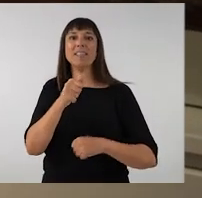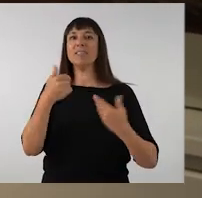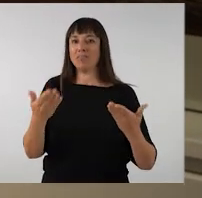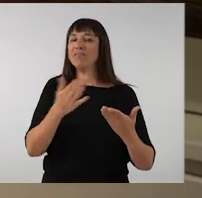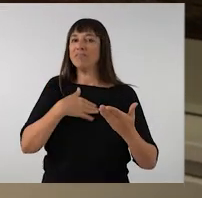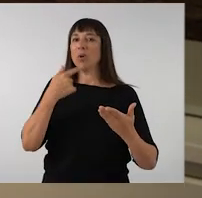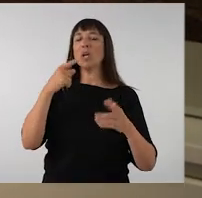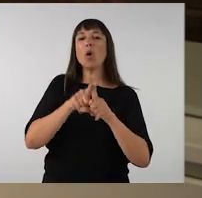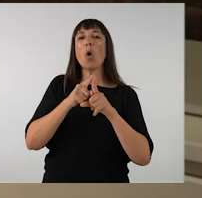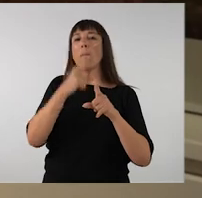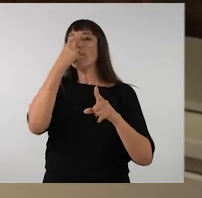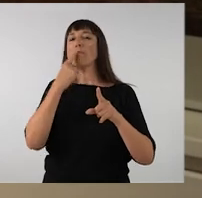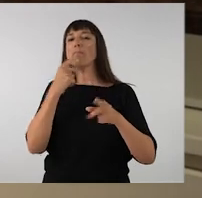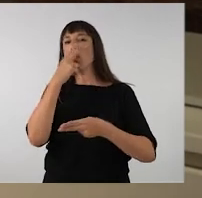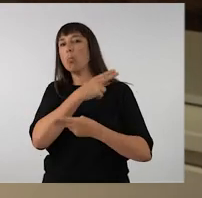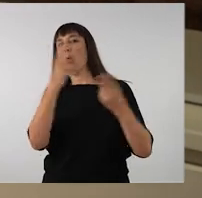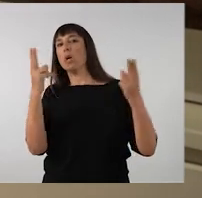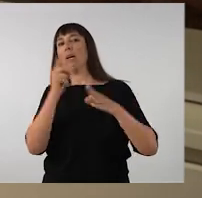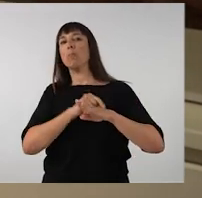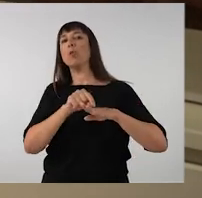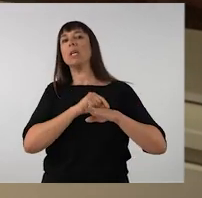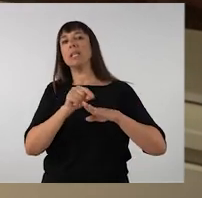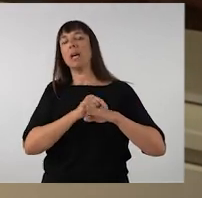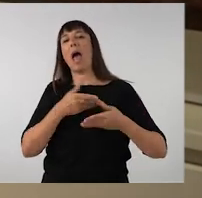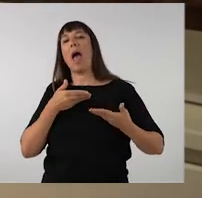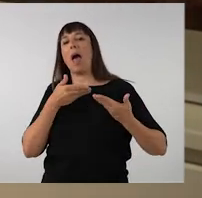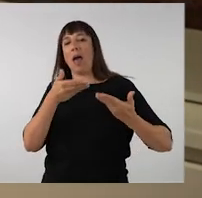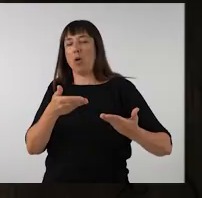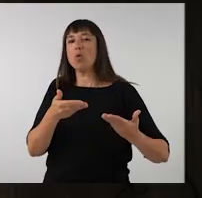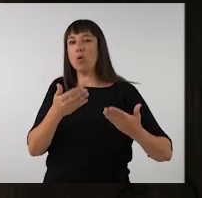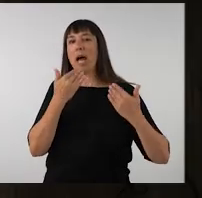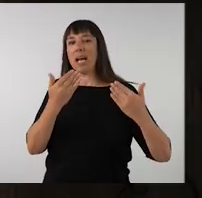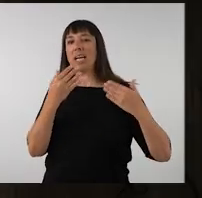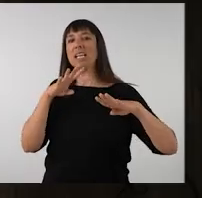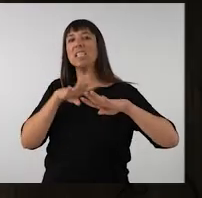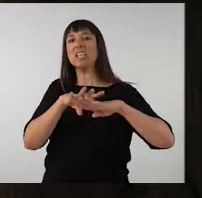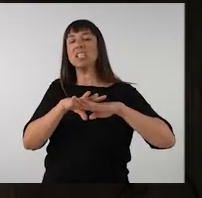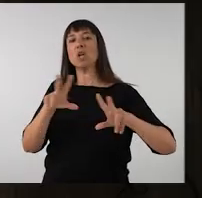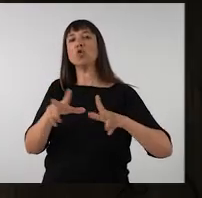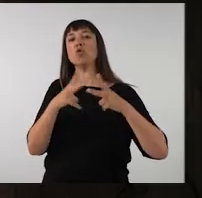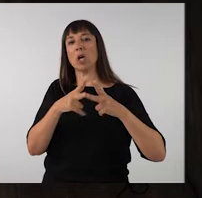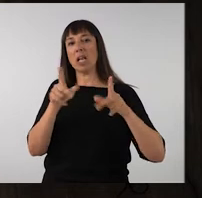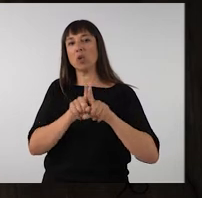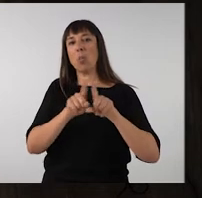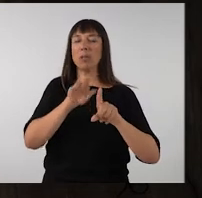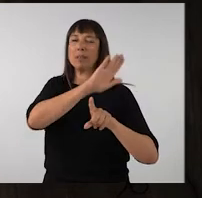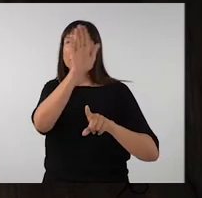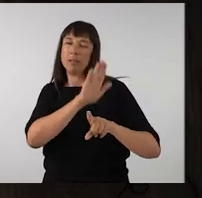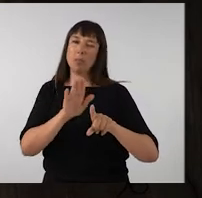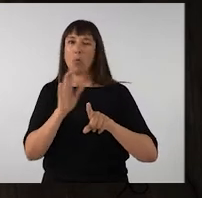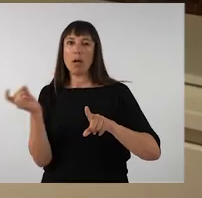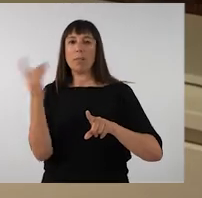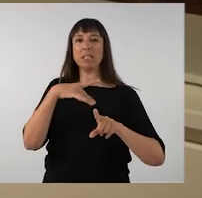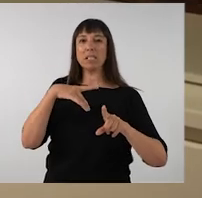likes, que també ajuden a construir aquesta imatge pública del polític o de les figures d'autoritat a través de les xarxes socials. Són més